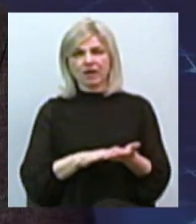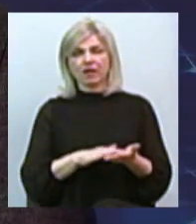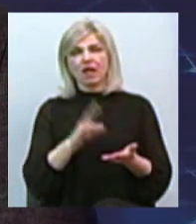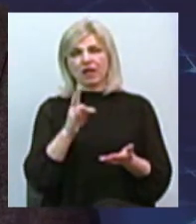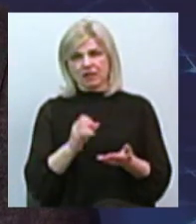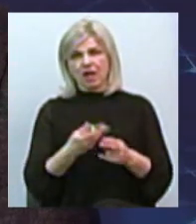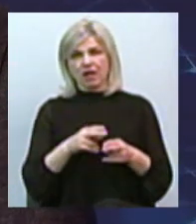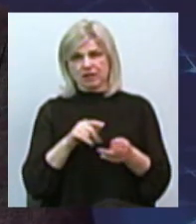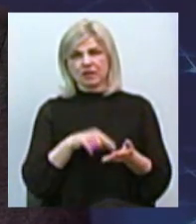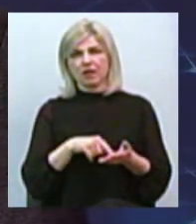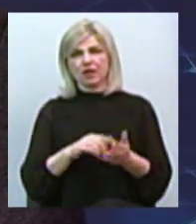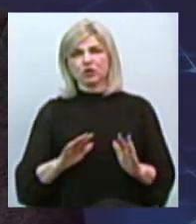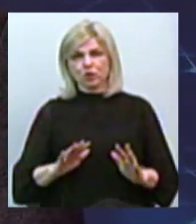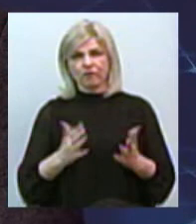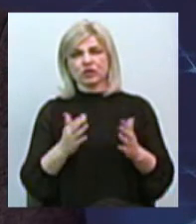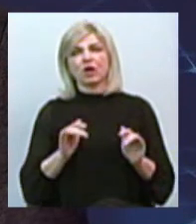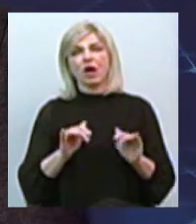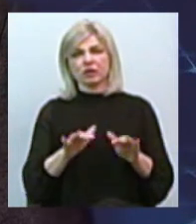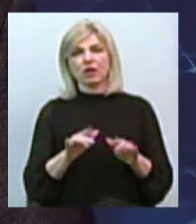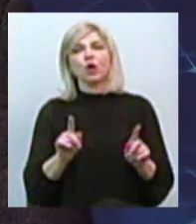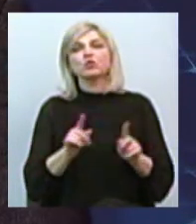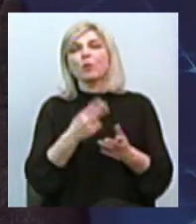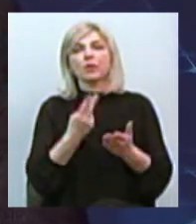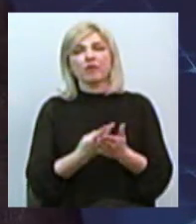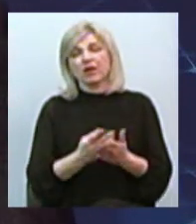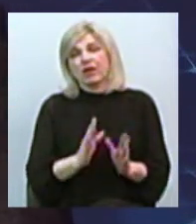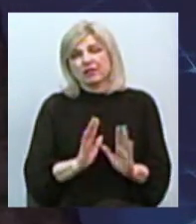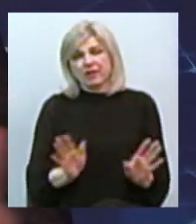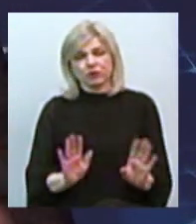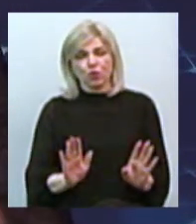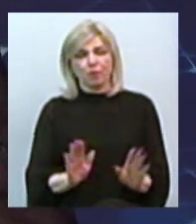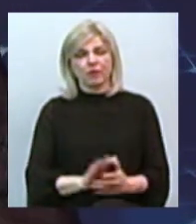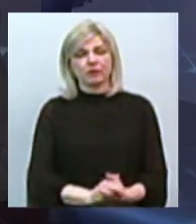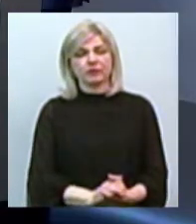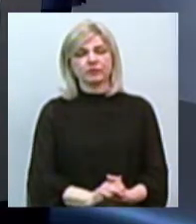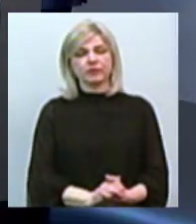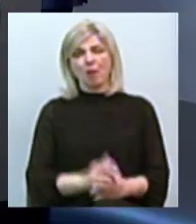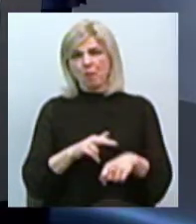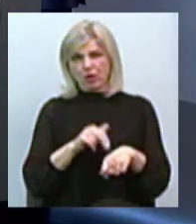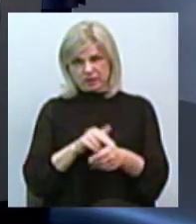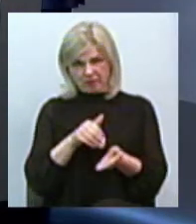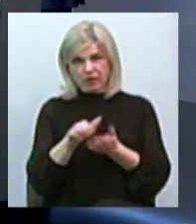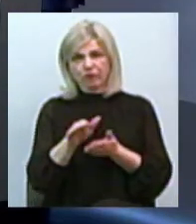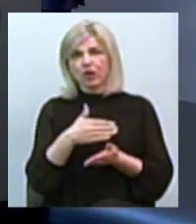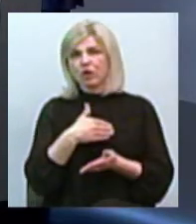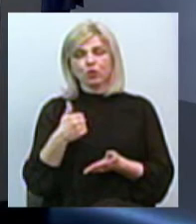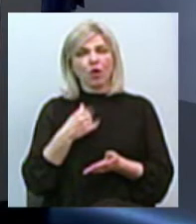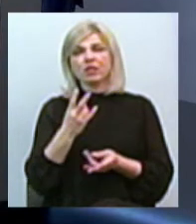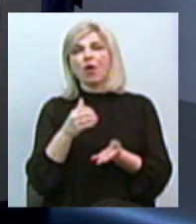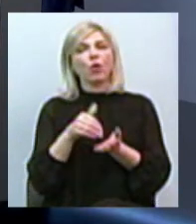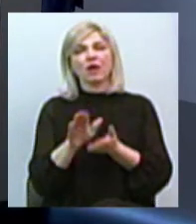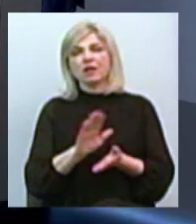насчет завершившогося цього. А в чому це проявлялося? Ні в чому, ну, як-то так. Поліція не хотіла, відмовляла? Да, не відмовляла.